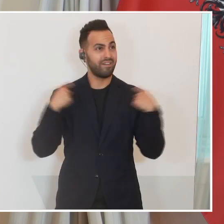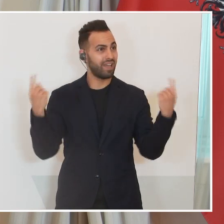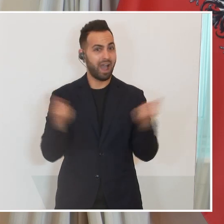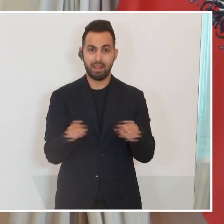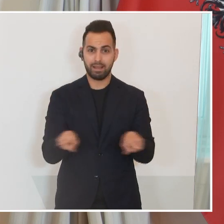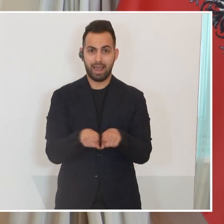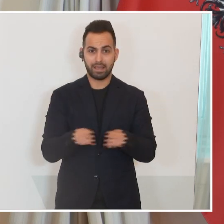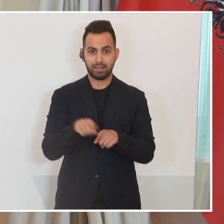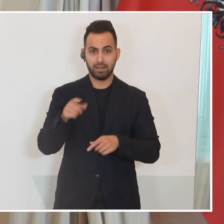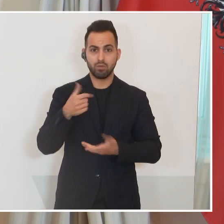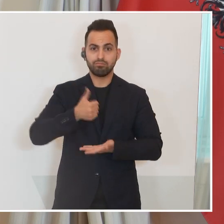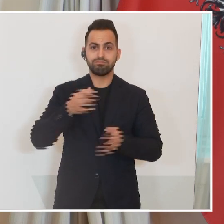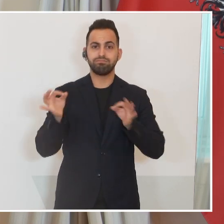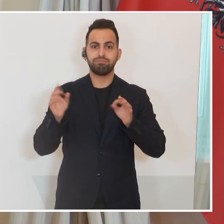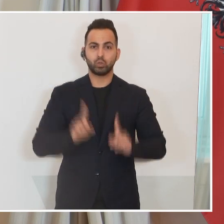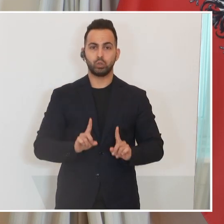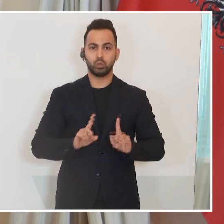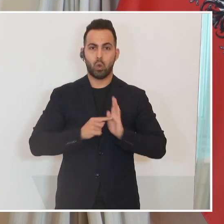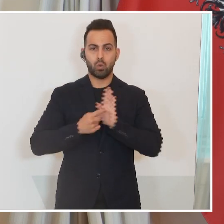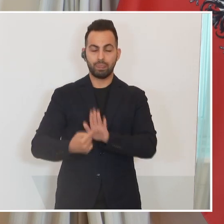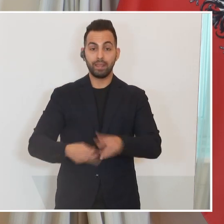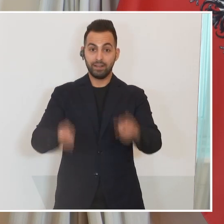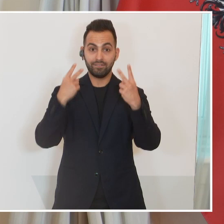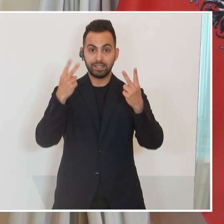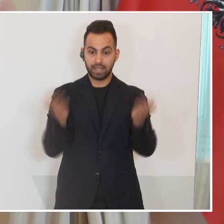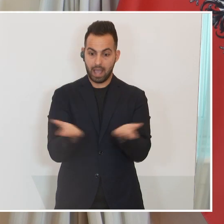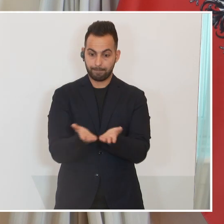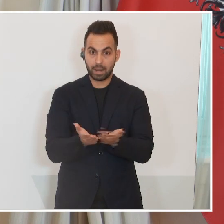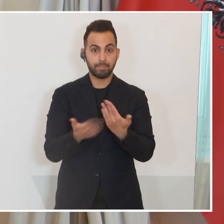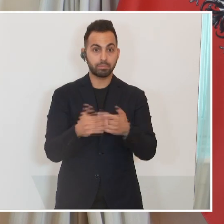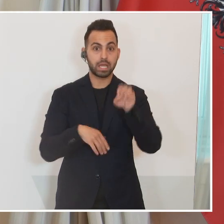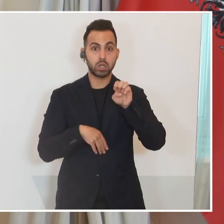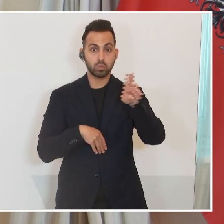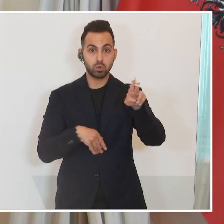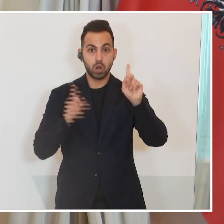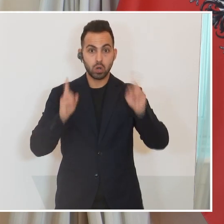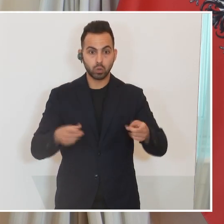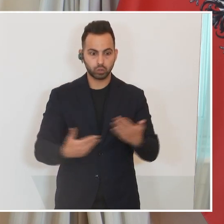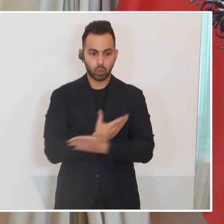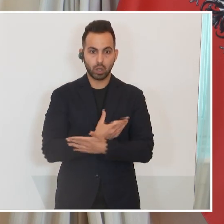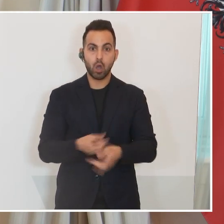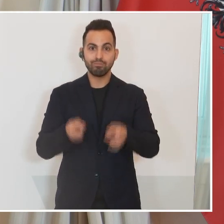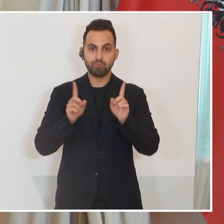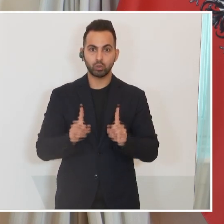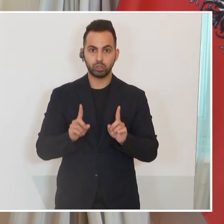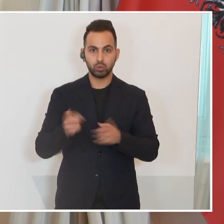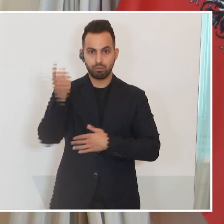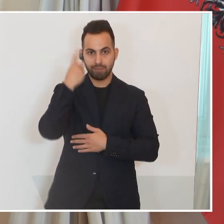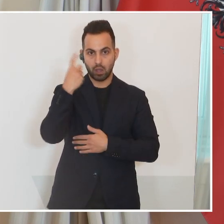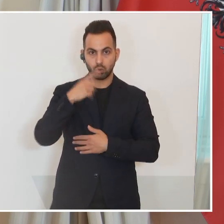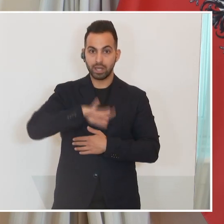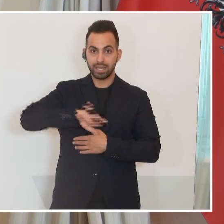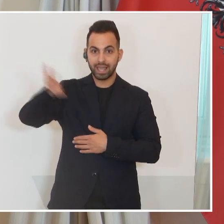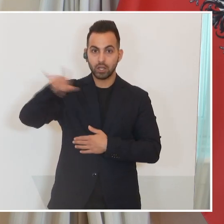Positionen vertreten. Relevant wird die Frage des Abgleichs erst, wenn die EU tatsächlich eine neue Position gegenüber der russischen Föderation